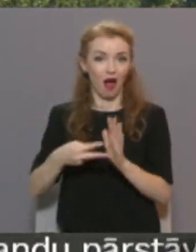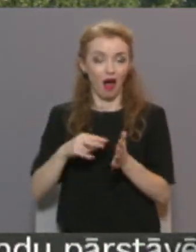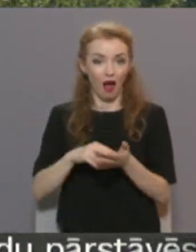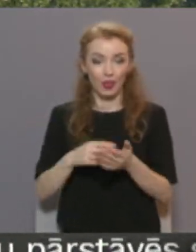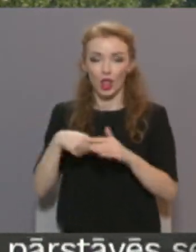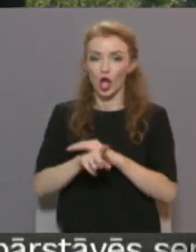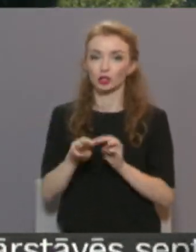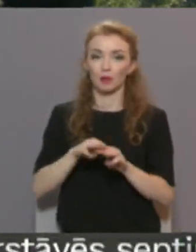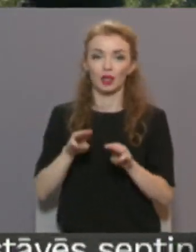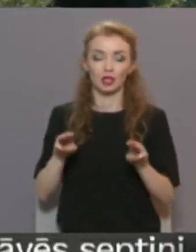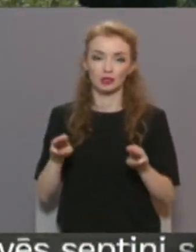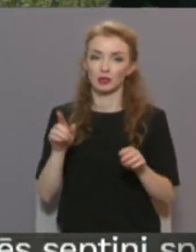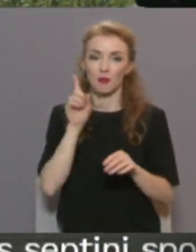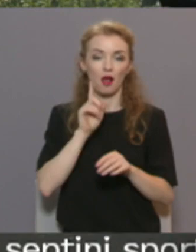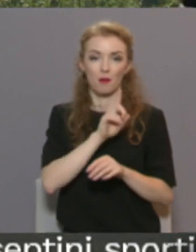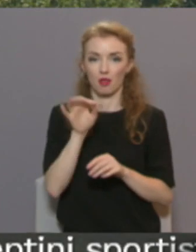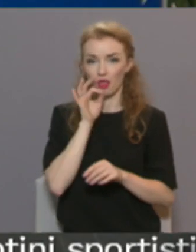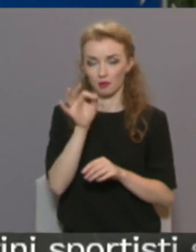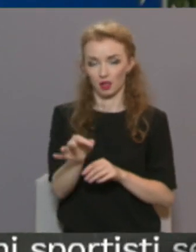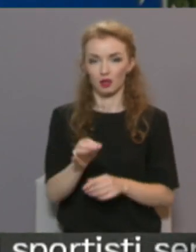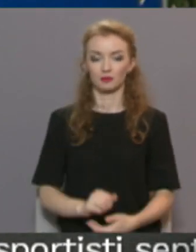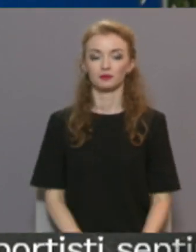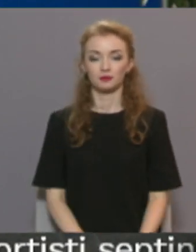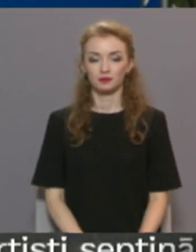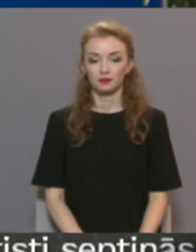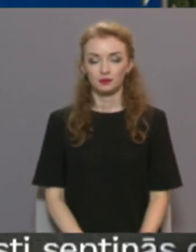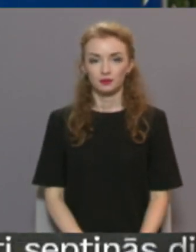iekšlietu ministrī pagaidām neatklāja. Ģirds Zvirbulis, Ingus Graudiņš, Latvijas Tele.